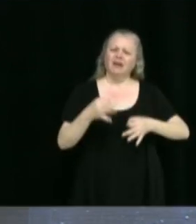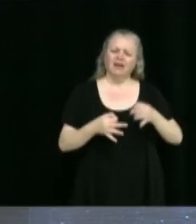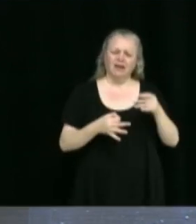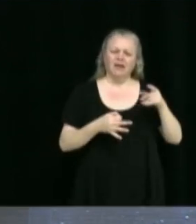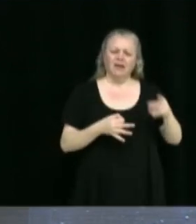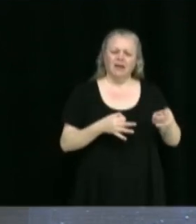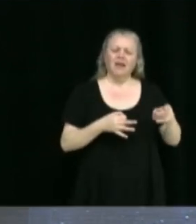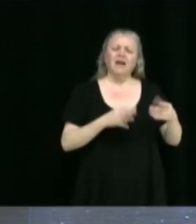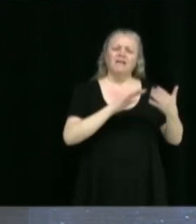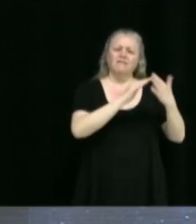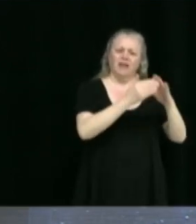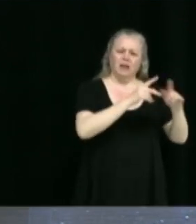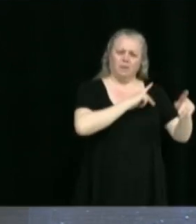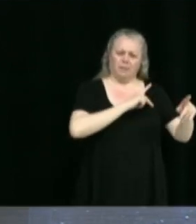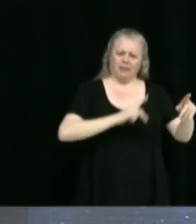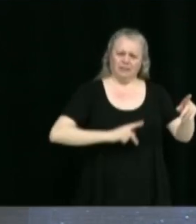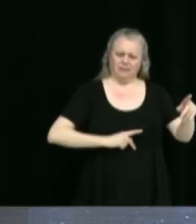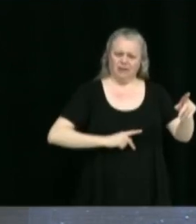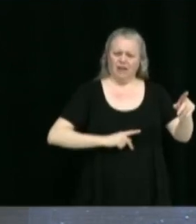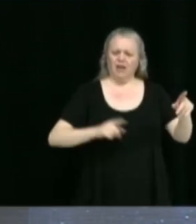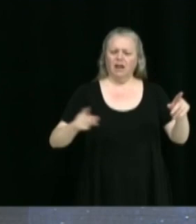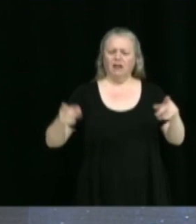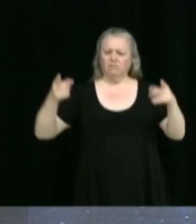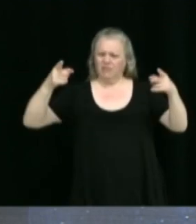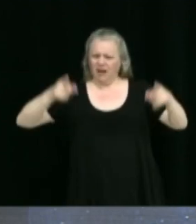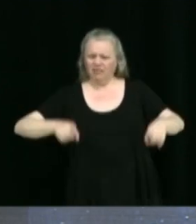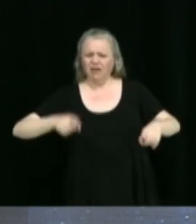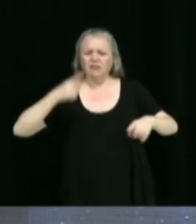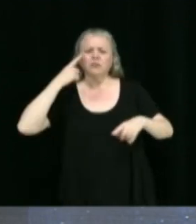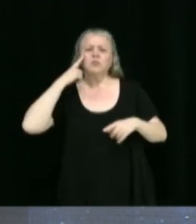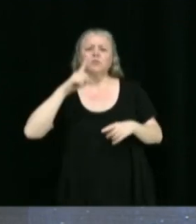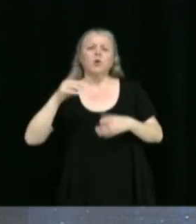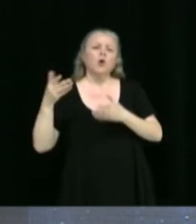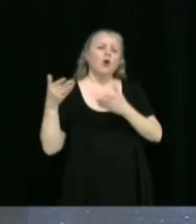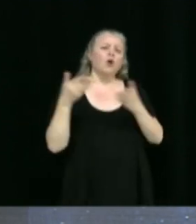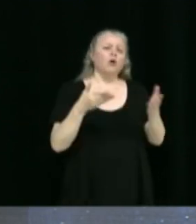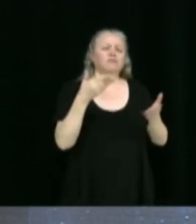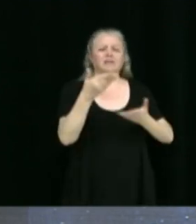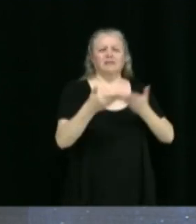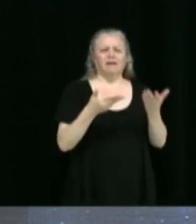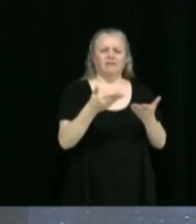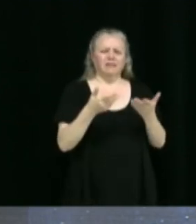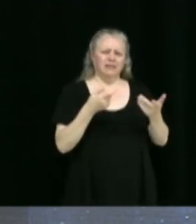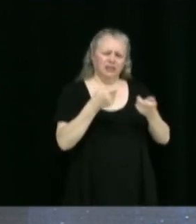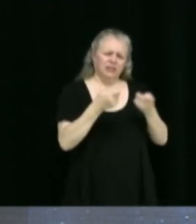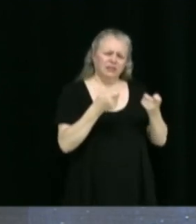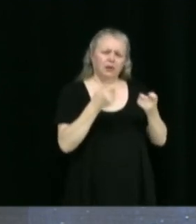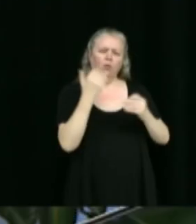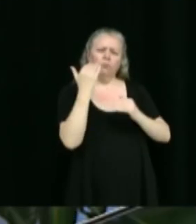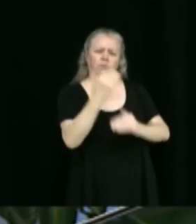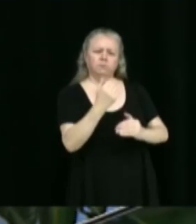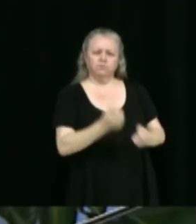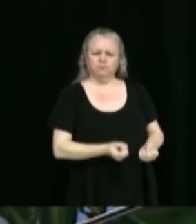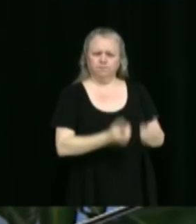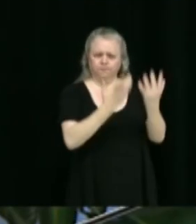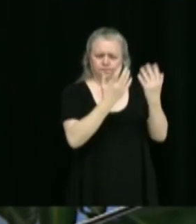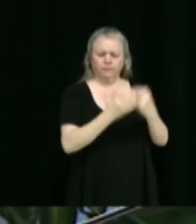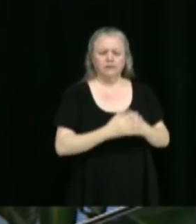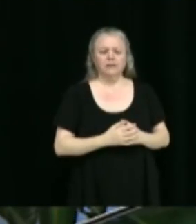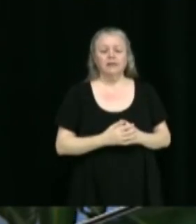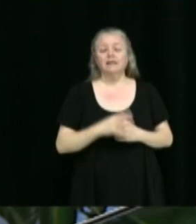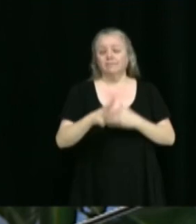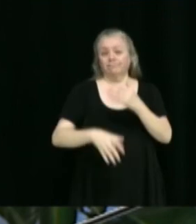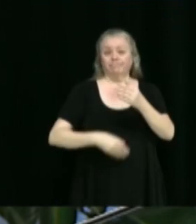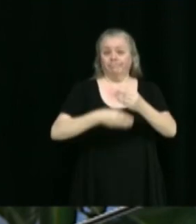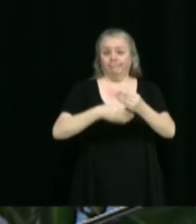la Ville de Princeville relatif à la fourniture de services en gestion de la sécurité incendie. Il s'agit d'approuver l'adenda